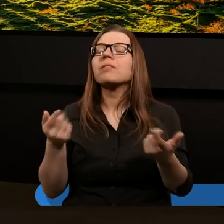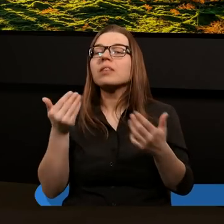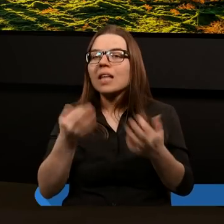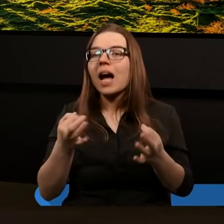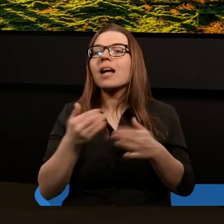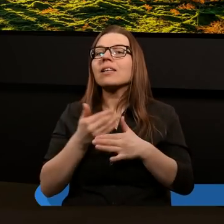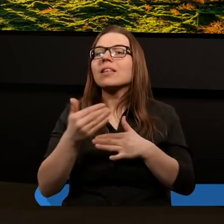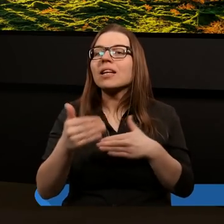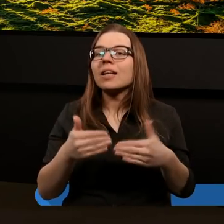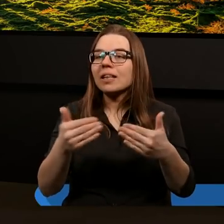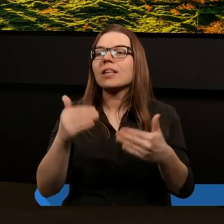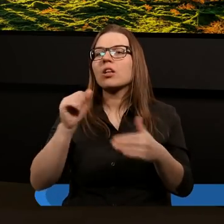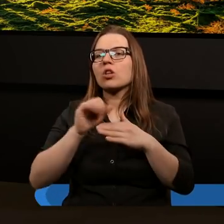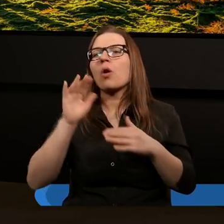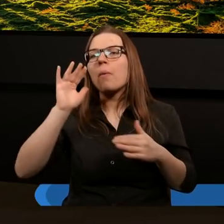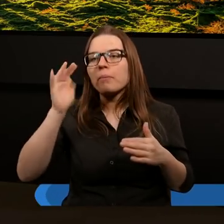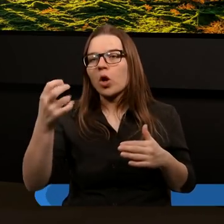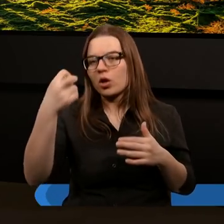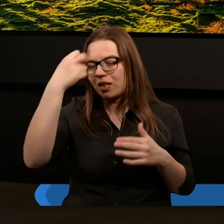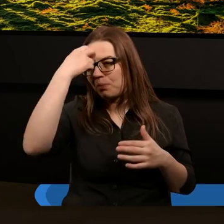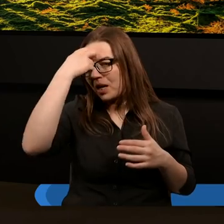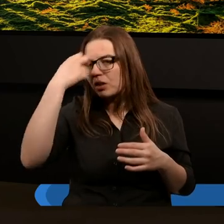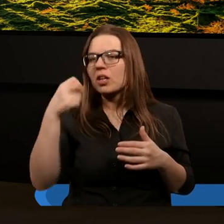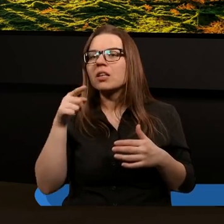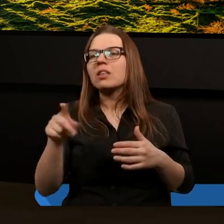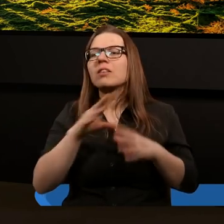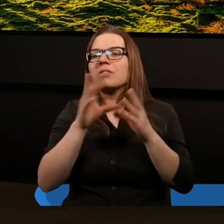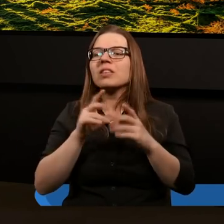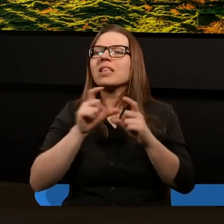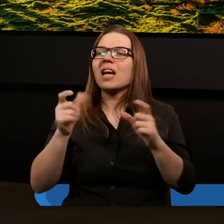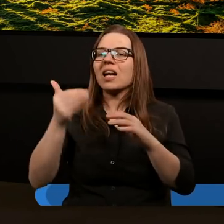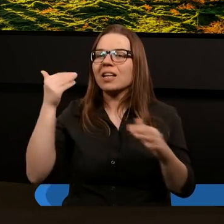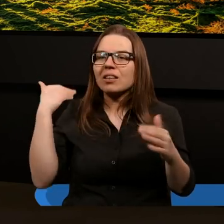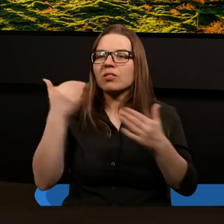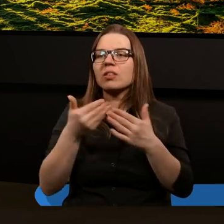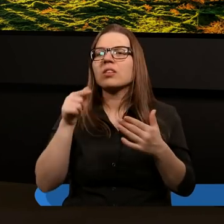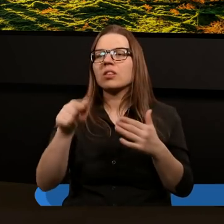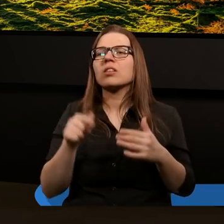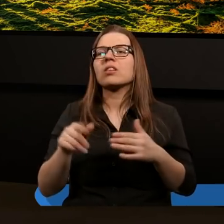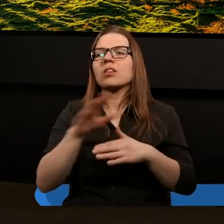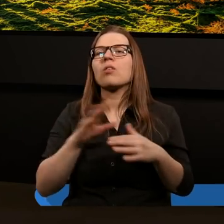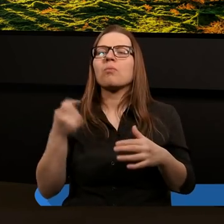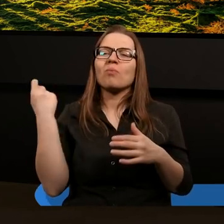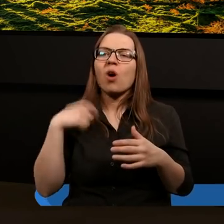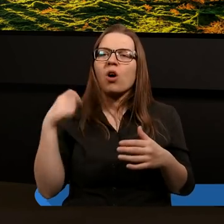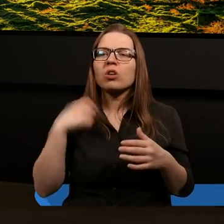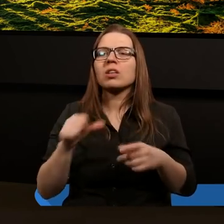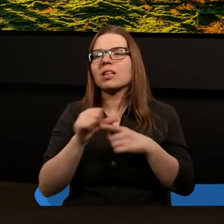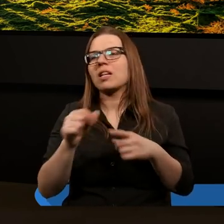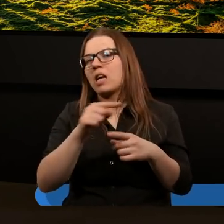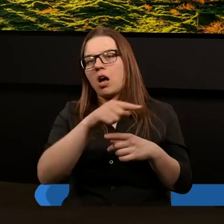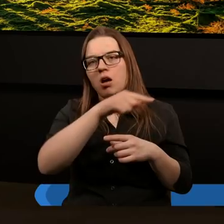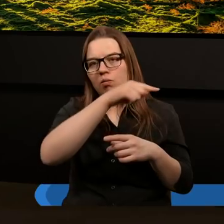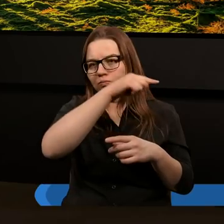dochodzimy do piątej pieczęci z tych wszystkich czasów, wieków, tych dusz pomordowanych jest